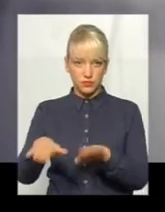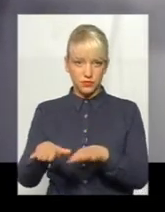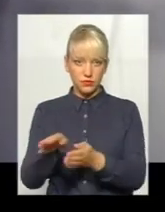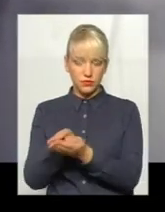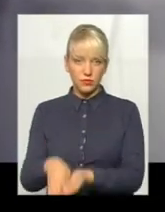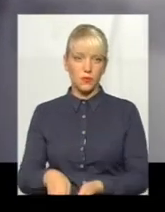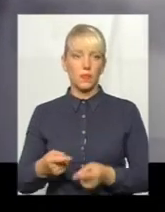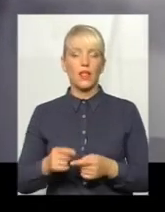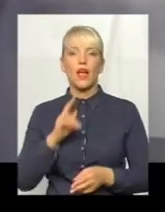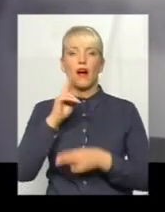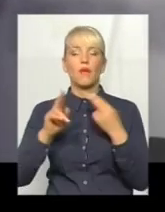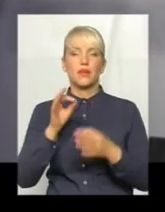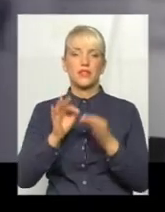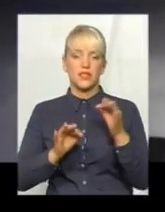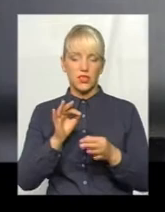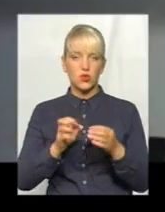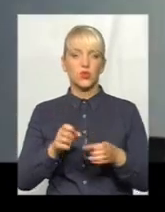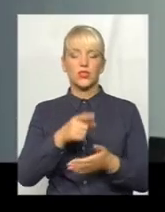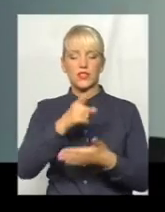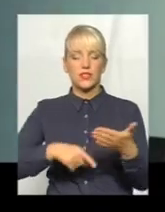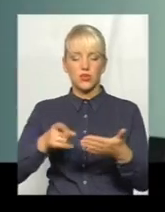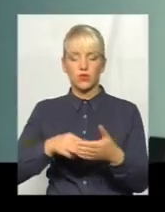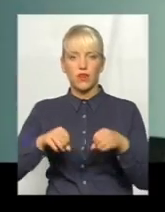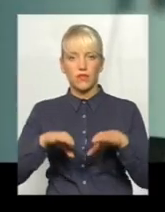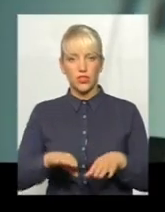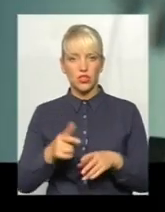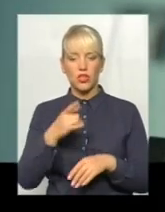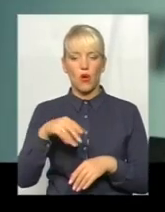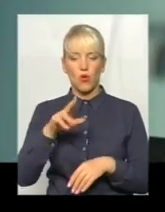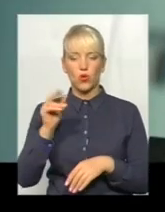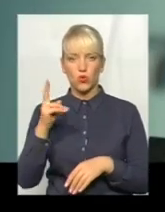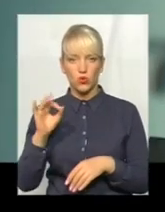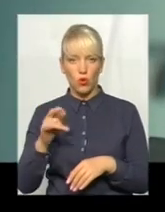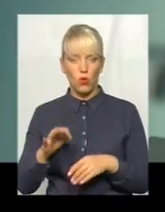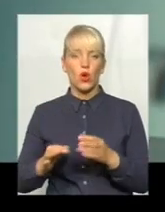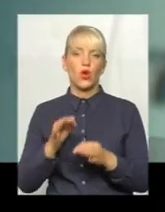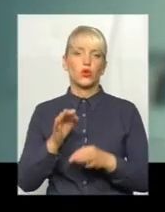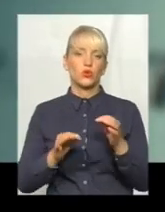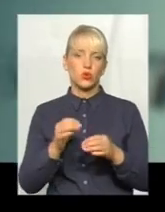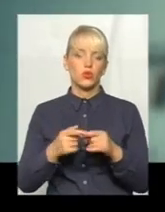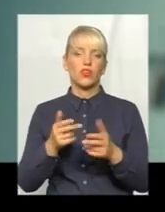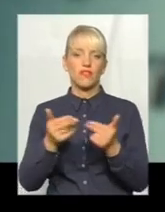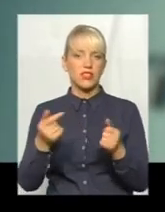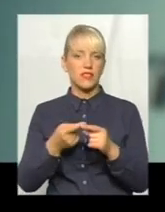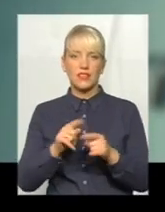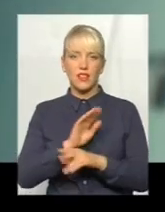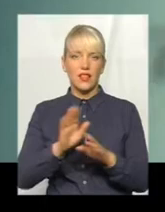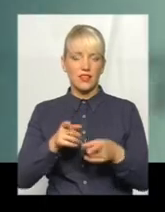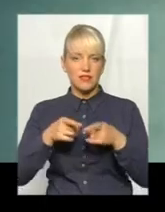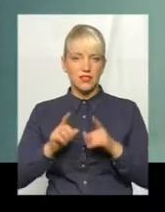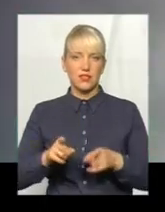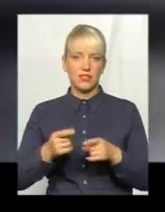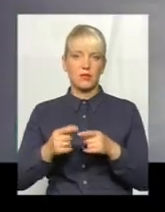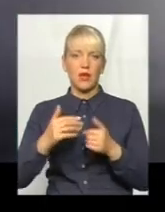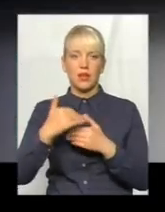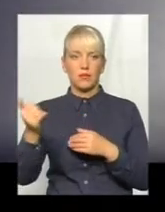рішення Городовського районного суду і визнав кредити її чоловіка недійсним. Панк відізвав свій позов. До речі, клерка,